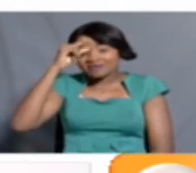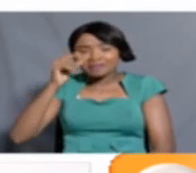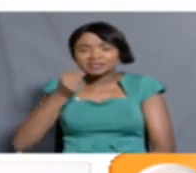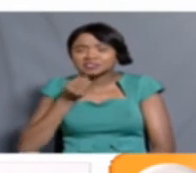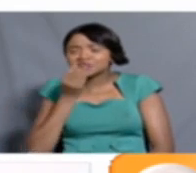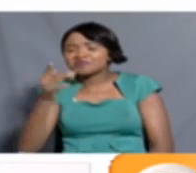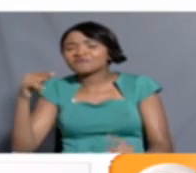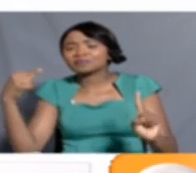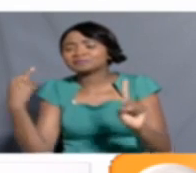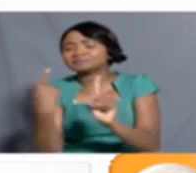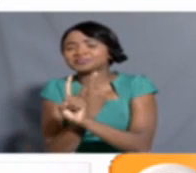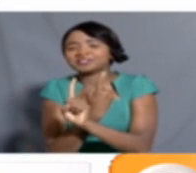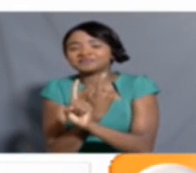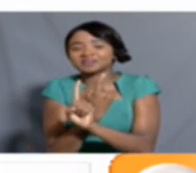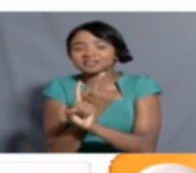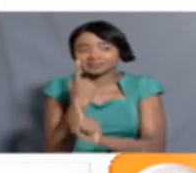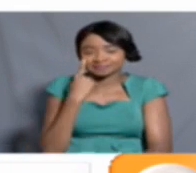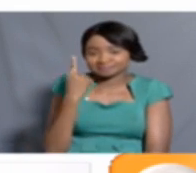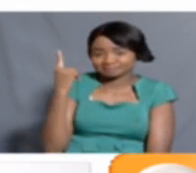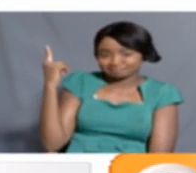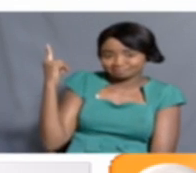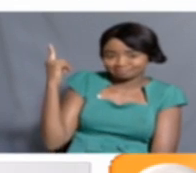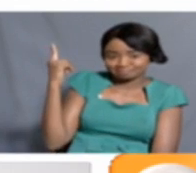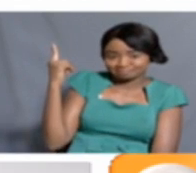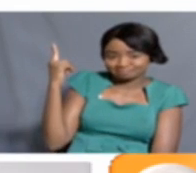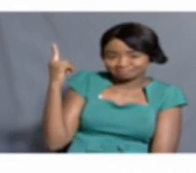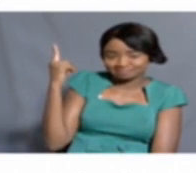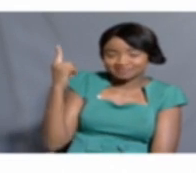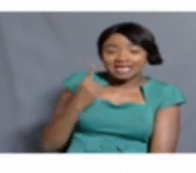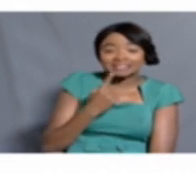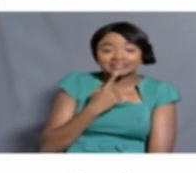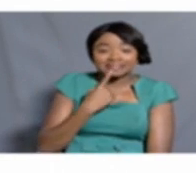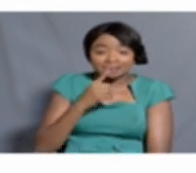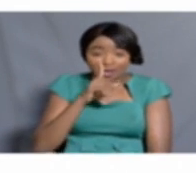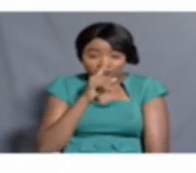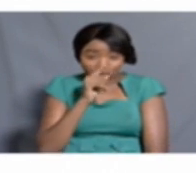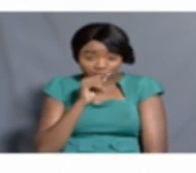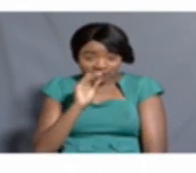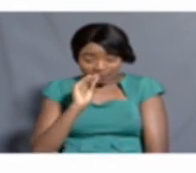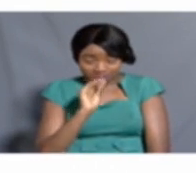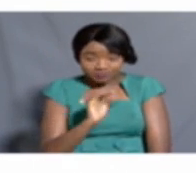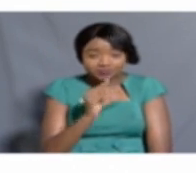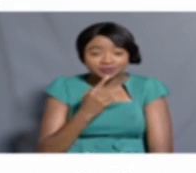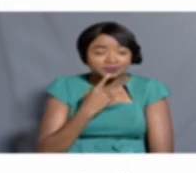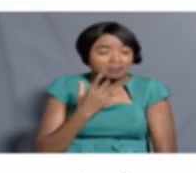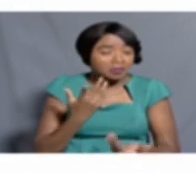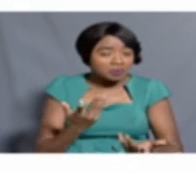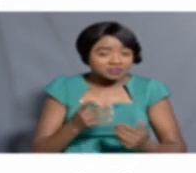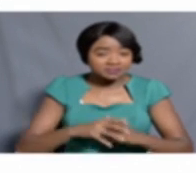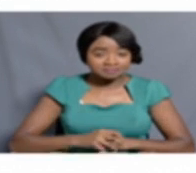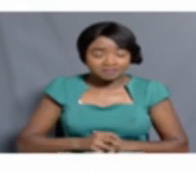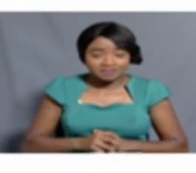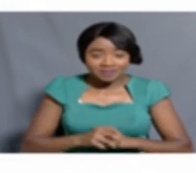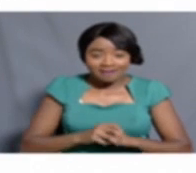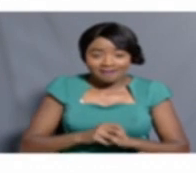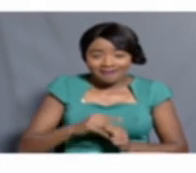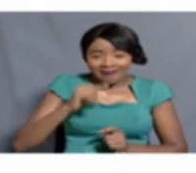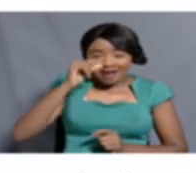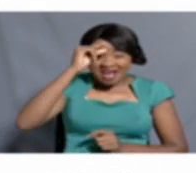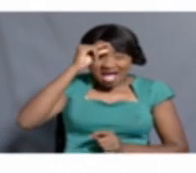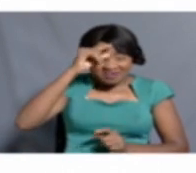tofauti. Msimamizi wafanyikazi wa ikulunzi o Kawaita kupitia mtanda awake wa Twitter. Hamesema kwamba serikali